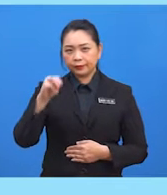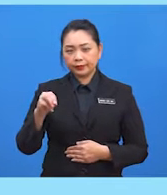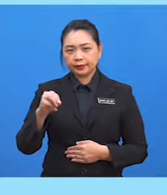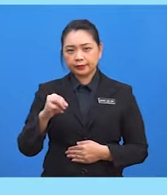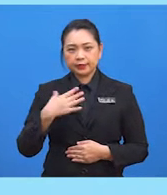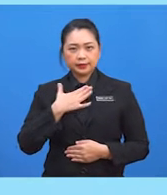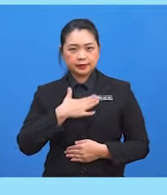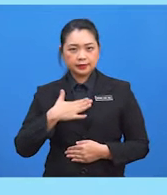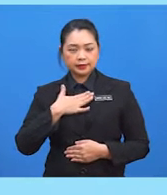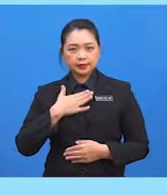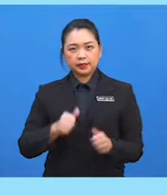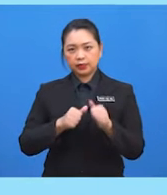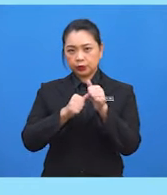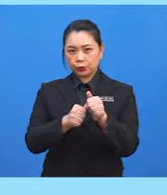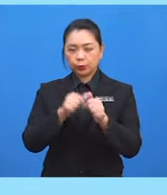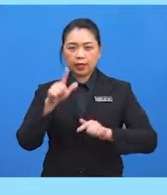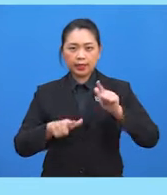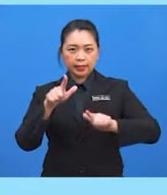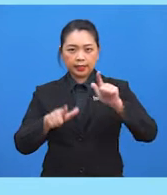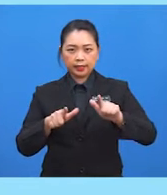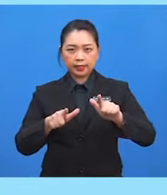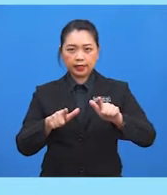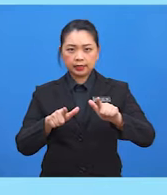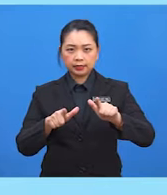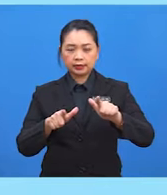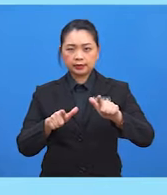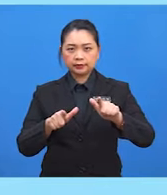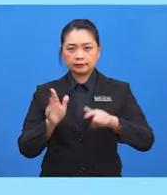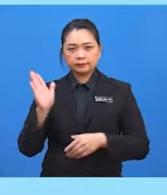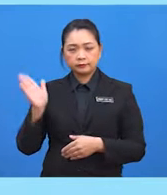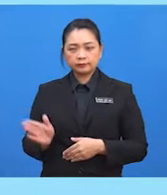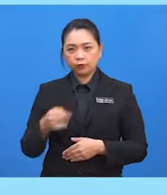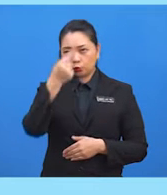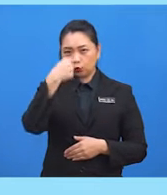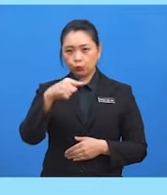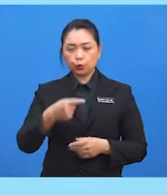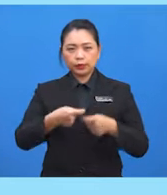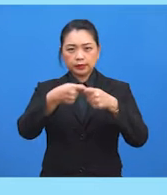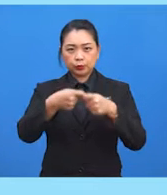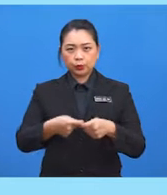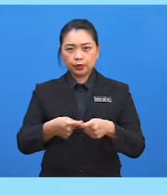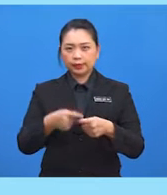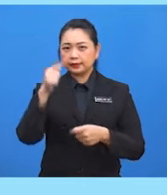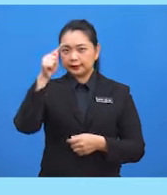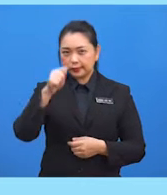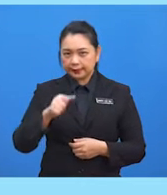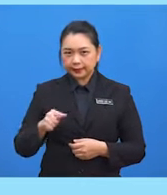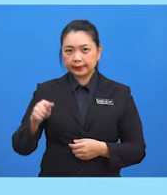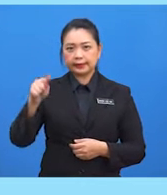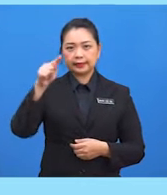-murid, sila ikuti langkah penyelesaian berikut untuk menentukan theta.